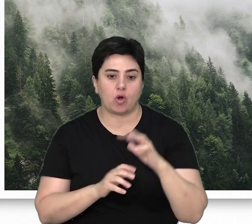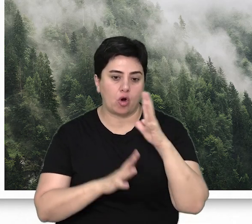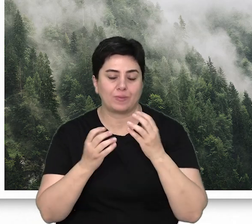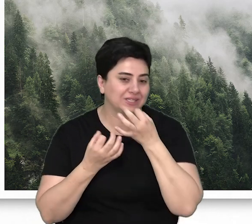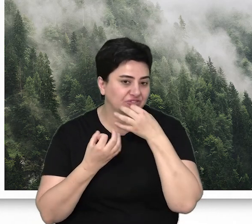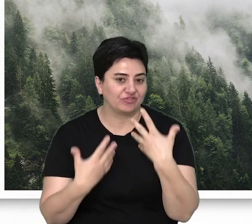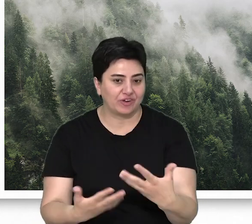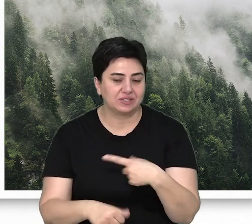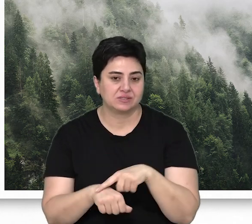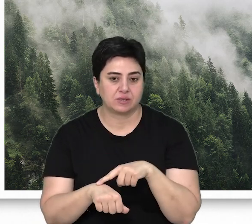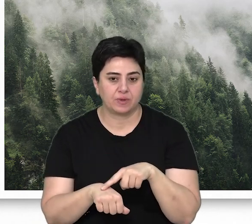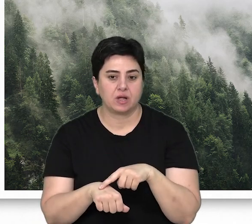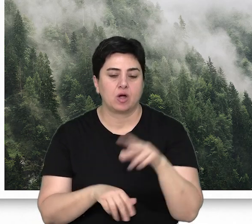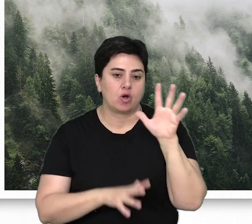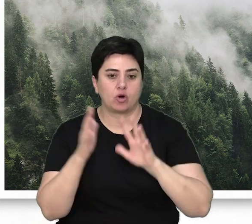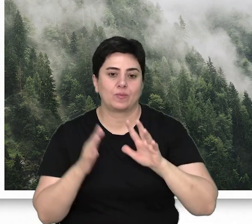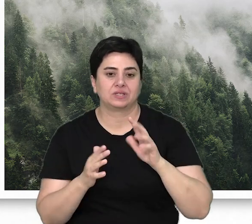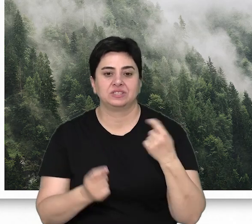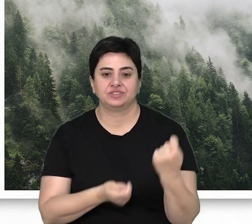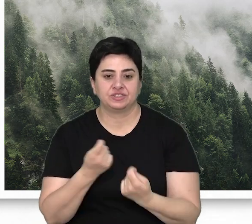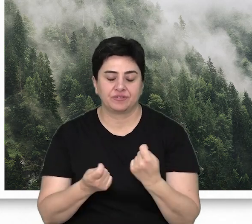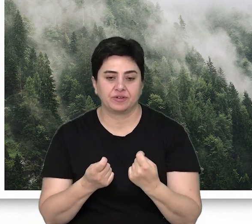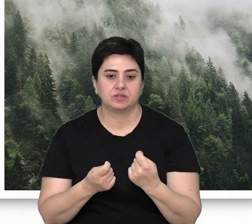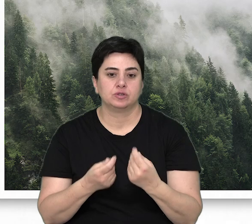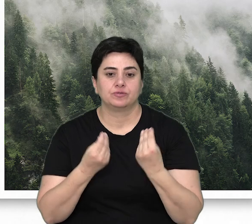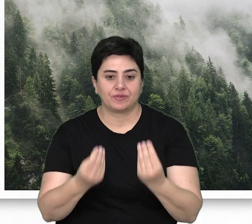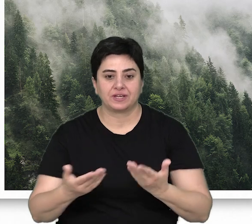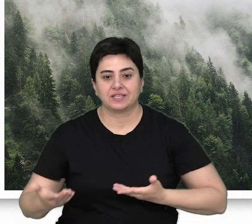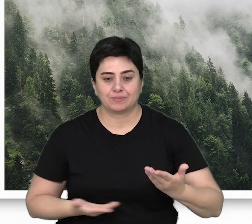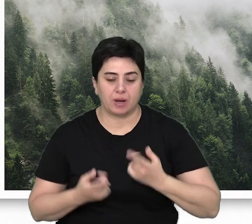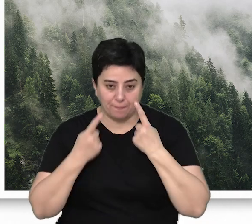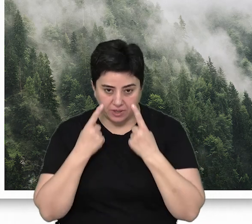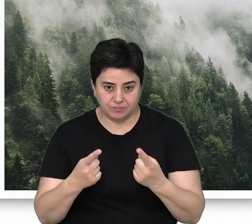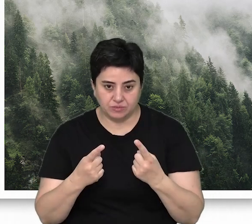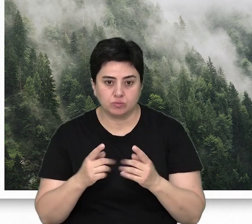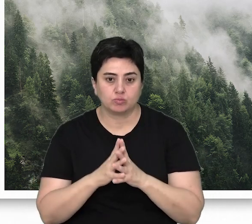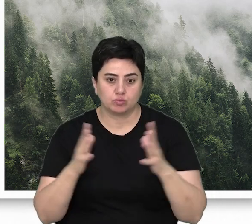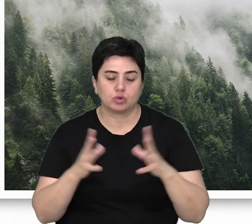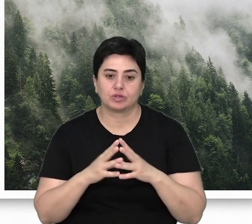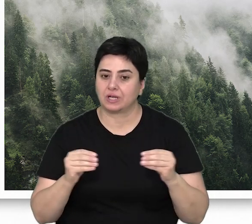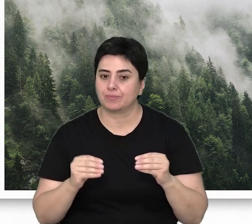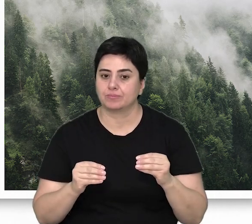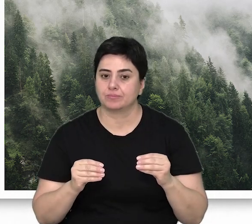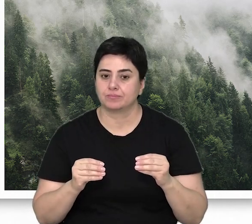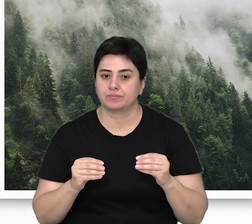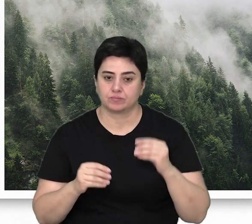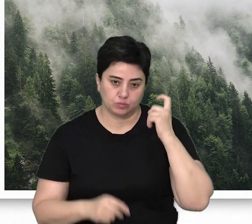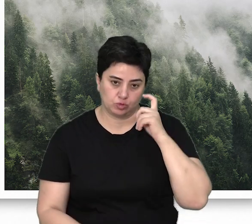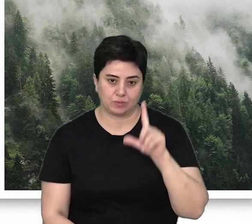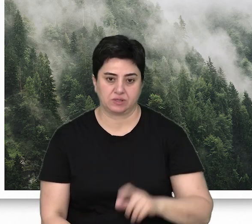orman olmasına kadar geçen zaman ormanın işlevleri ve sunduğu hizmetler bakımından büyük kayıp olarak